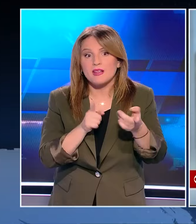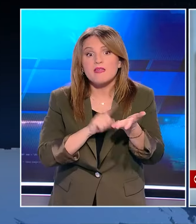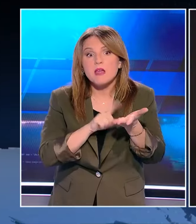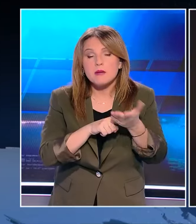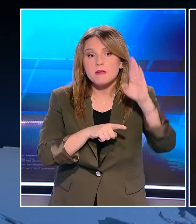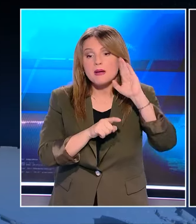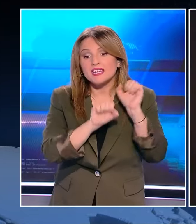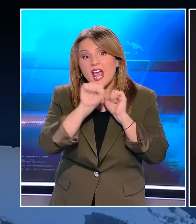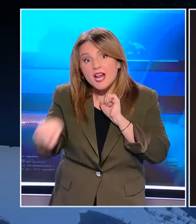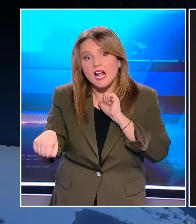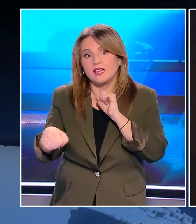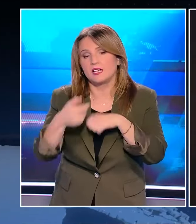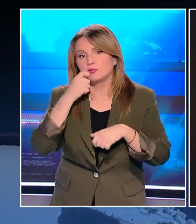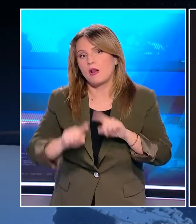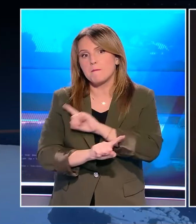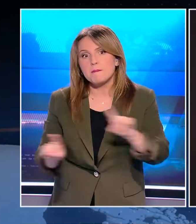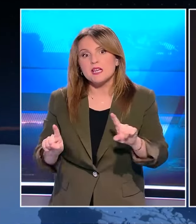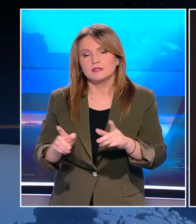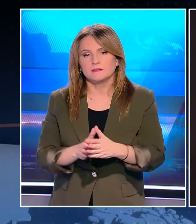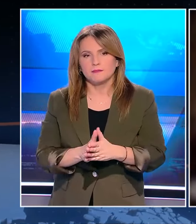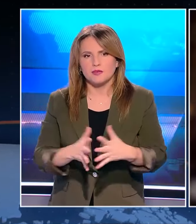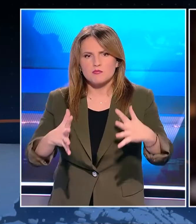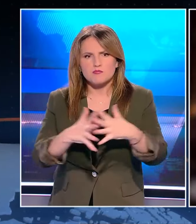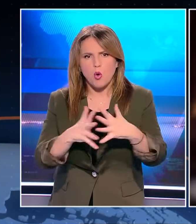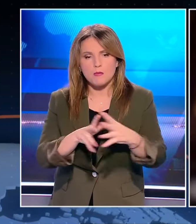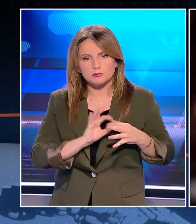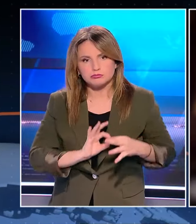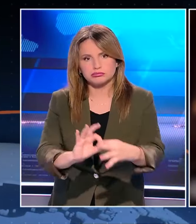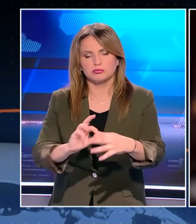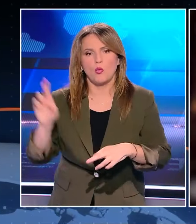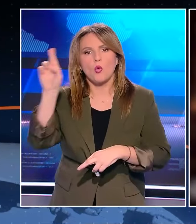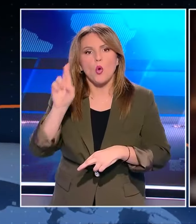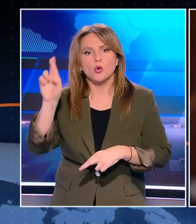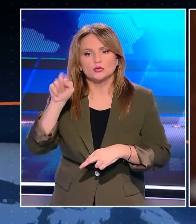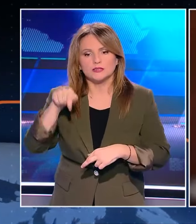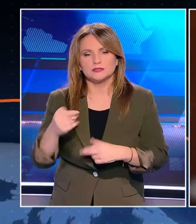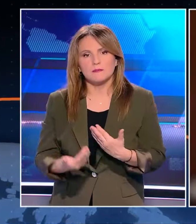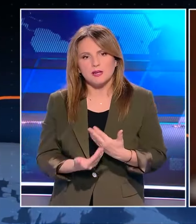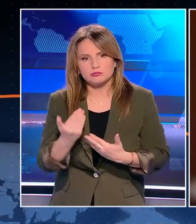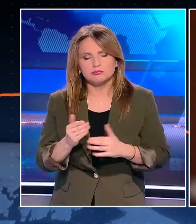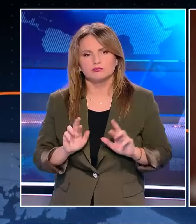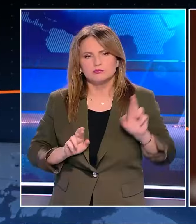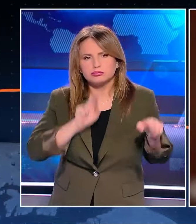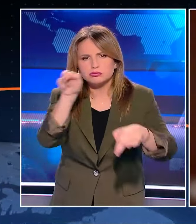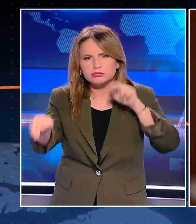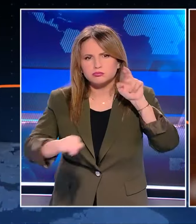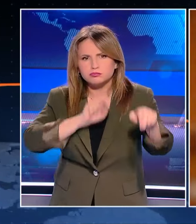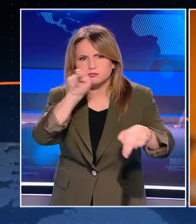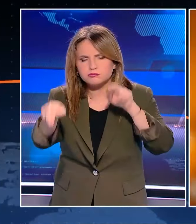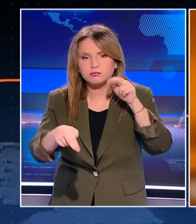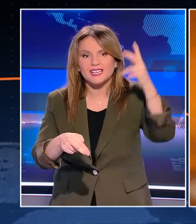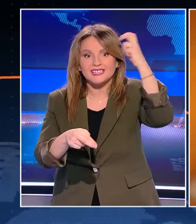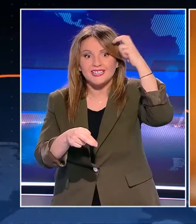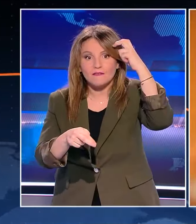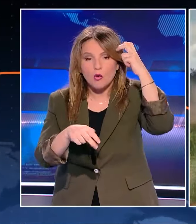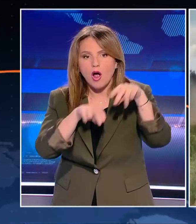Την ίδια ώρα η σύγκρουση συνεχίζεται Η Μόσχα εξαπέλυσε πυραυλική επίθεση κατά του Κιέβου με πολλά θμήματα της πρωτεύουσας να έχουν